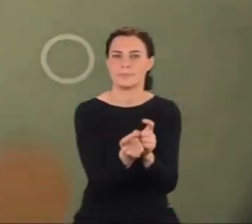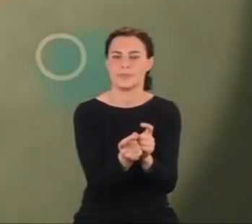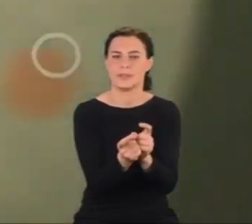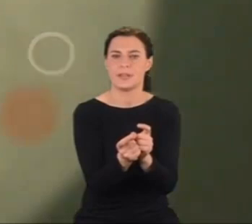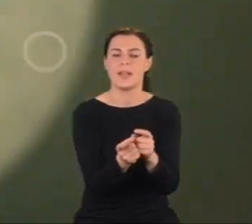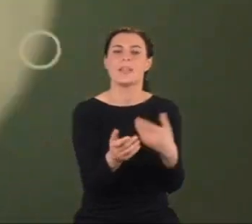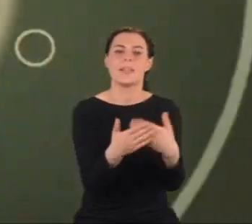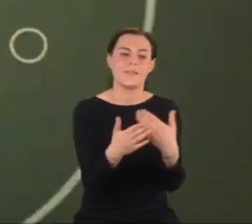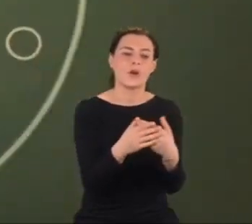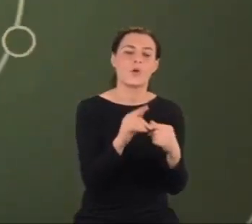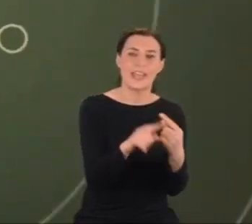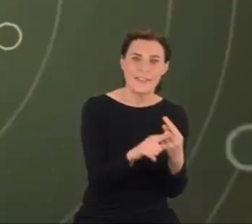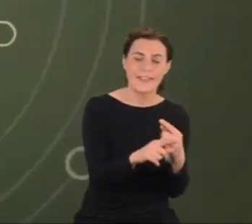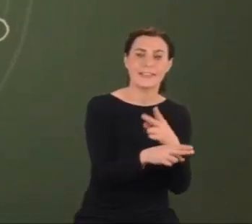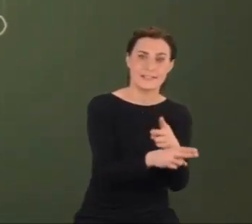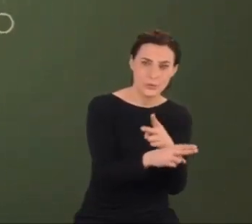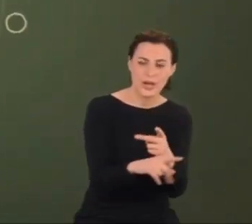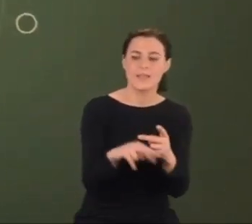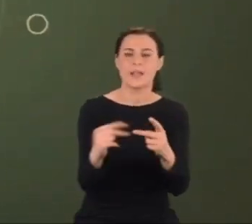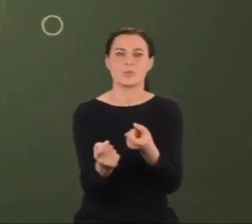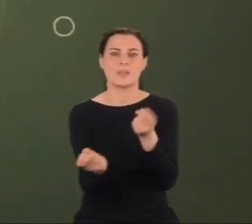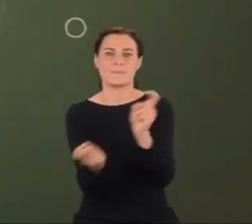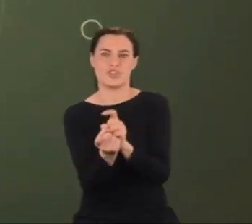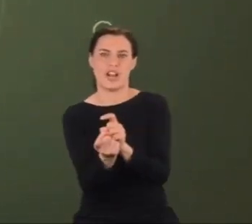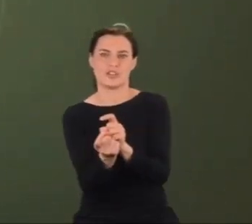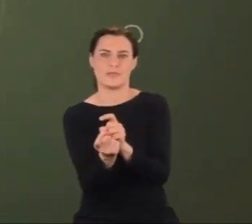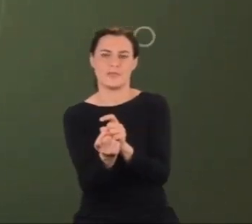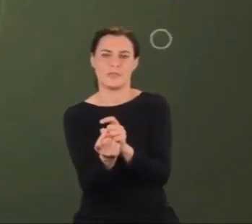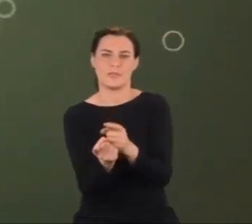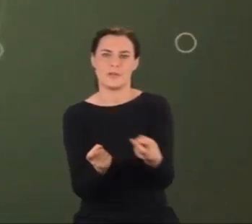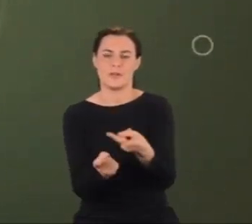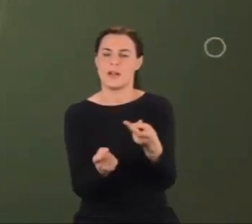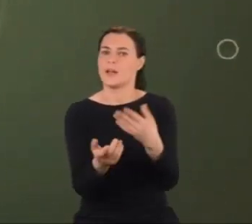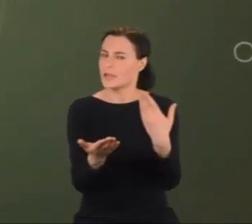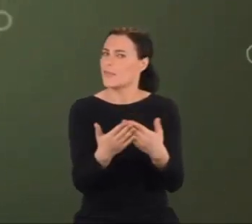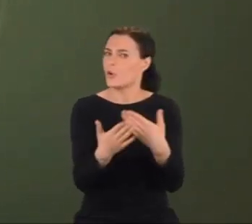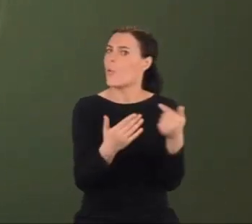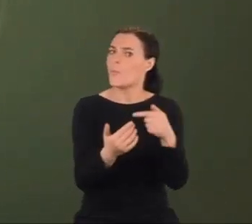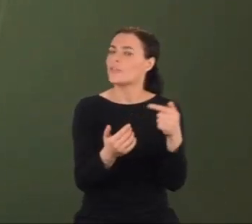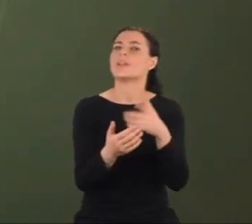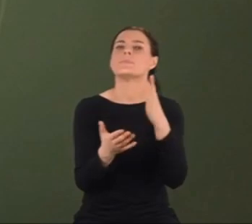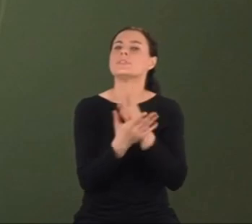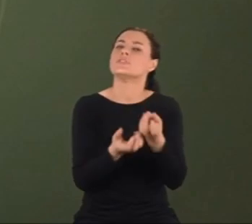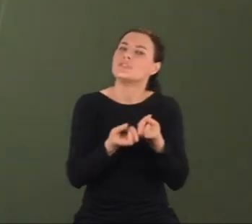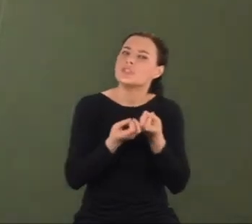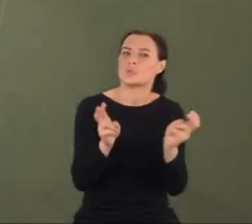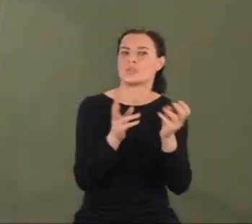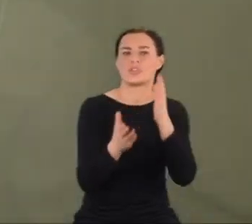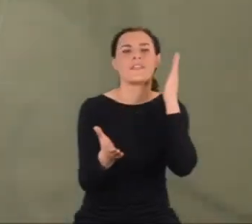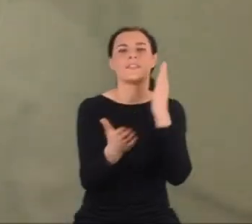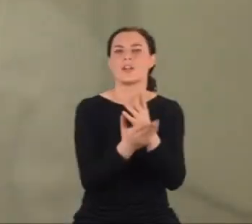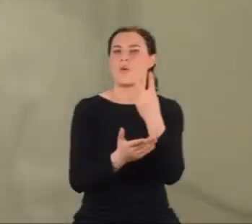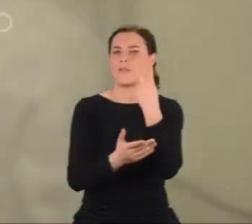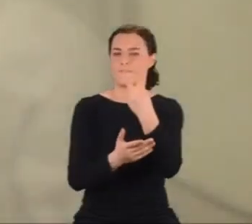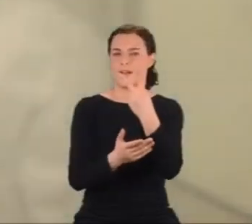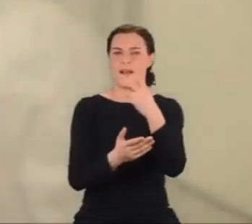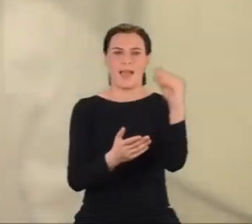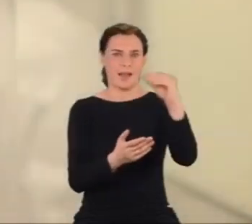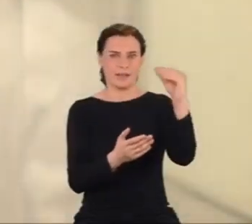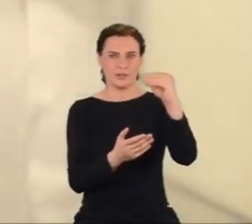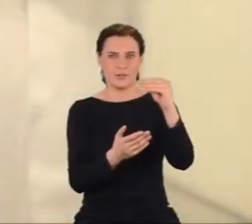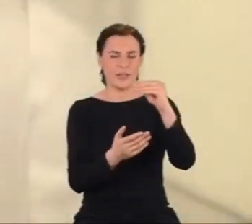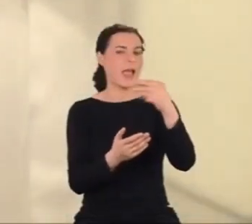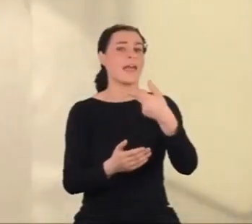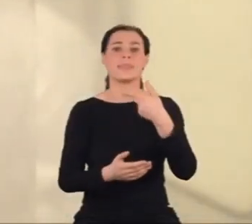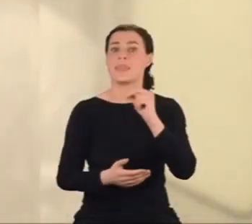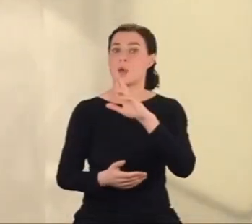antycząsteczki drugiego. Z jądra atomowego zatem zostałyby wyemitowane tylko dwa elektrony bez neutrin.